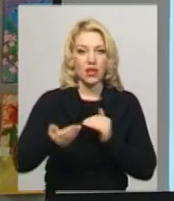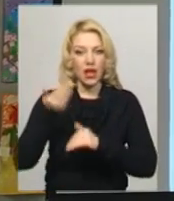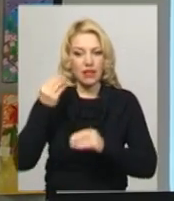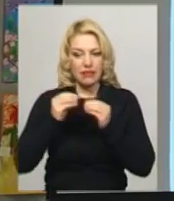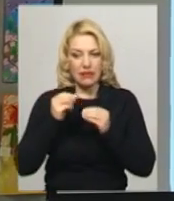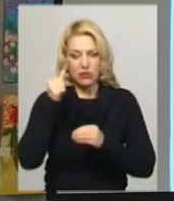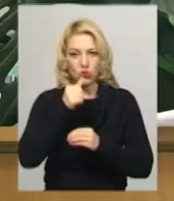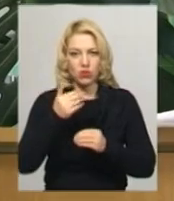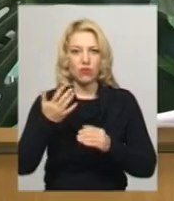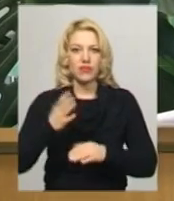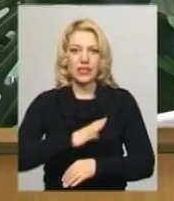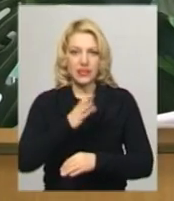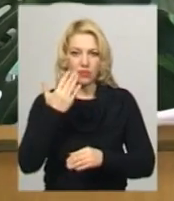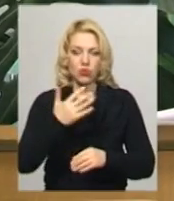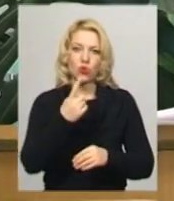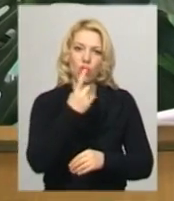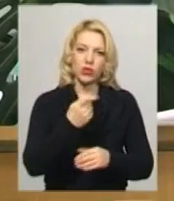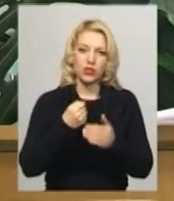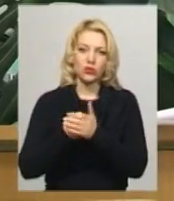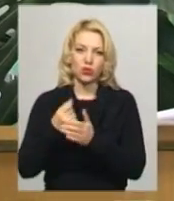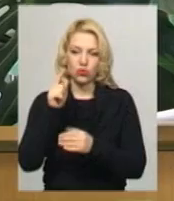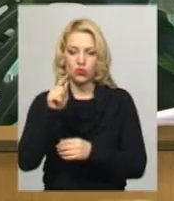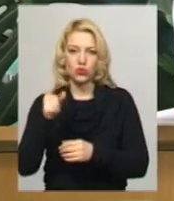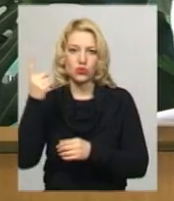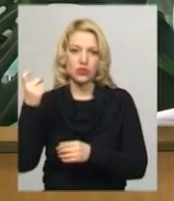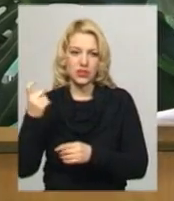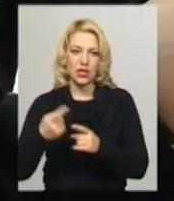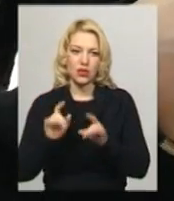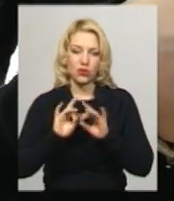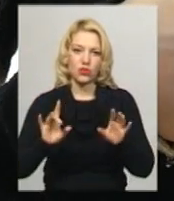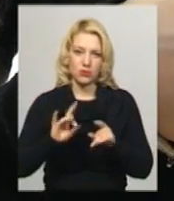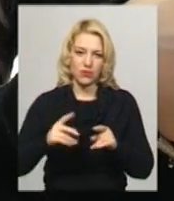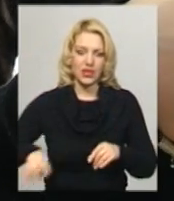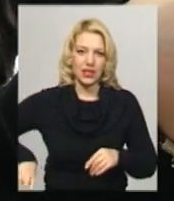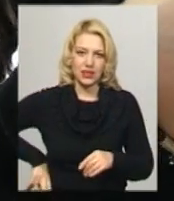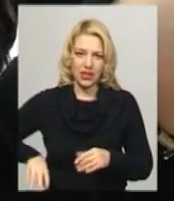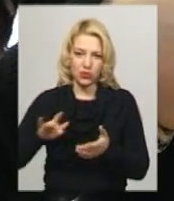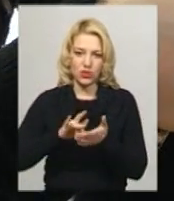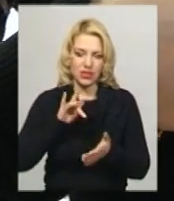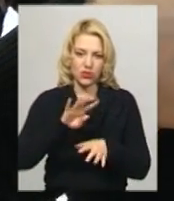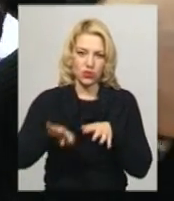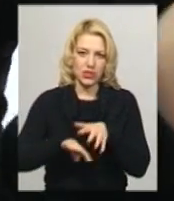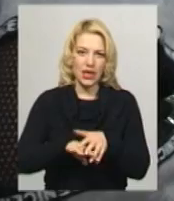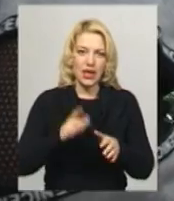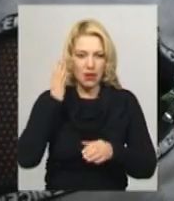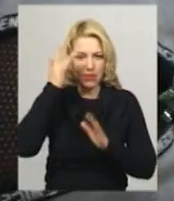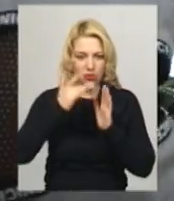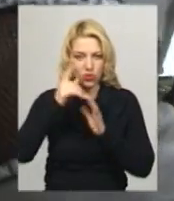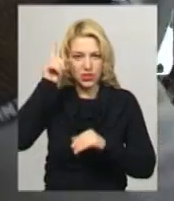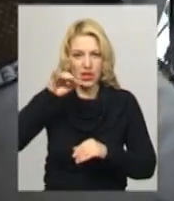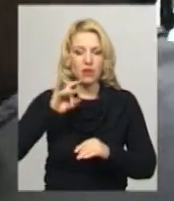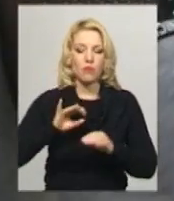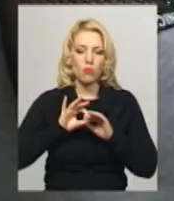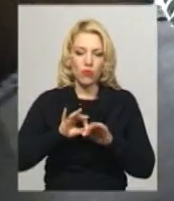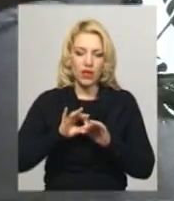ста, розповідає директор Хмельницького інклюзивно-ресурсного центру номер один Ольга Рибак. За її словами, з метою поширення знань про аутизм вирішили